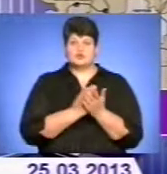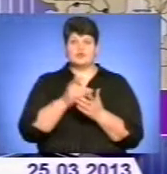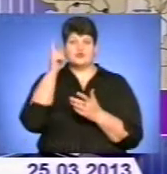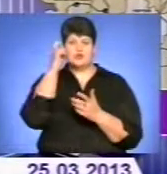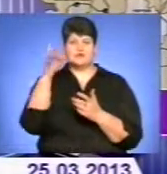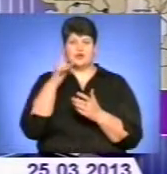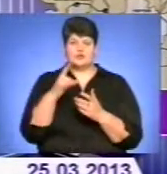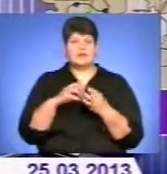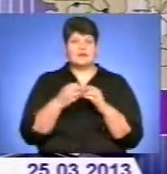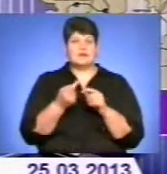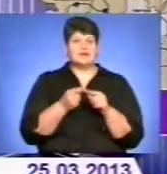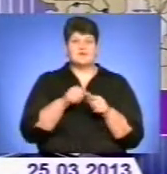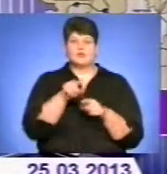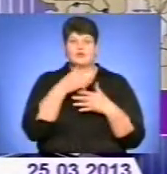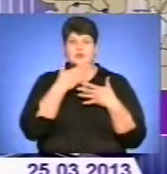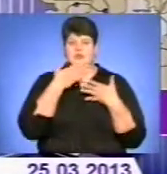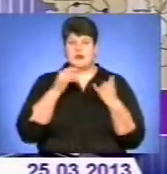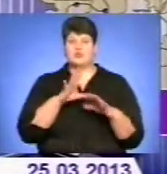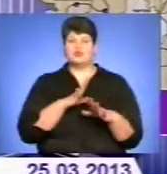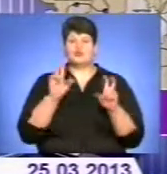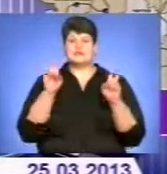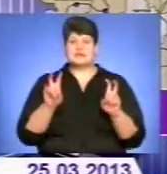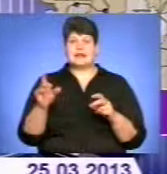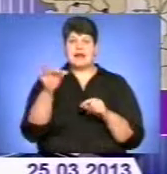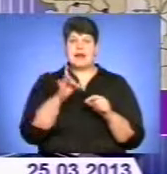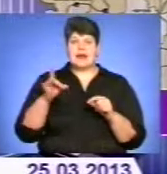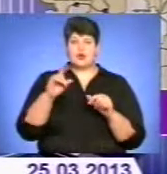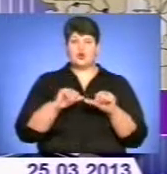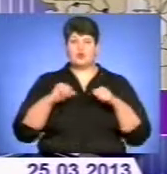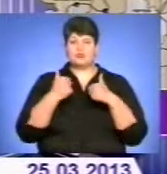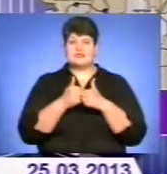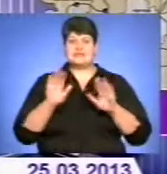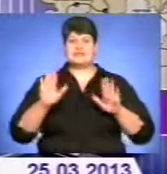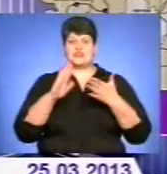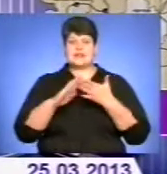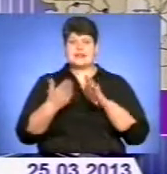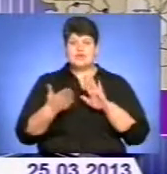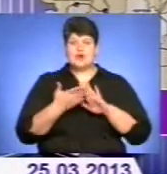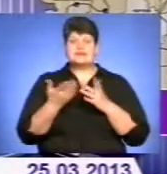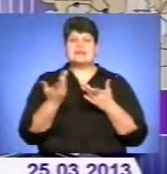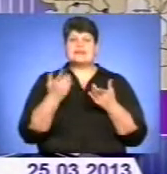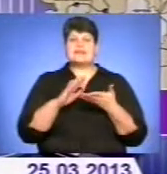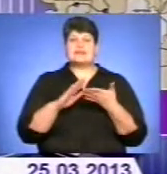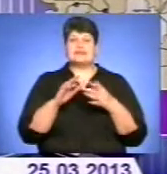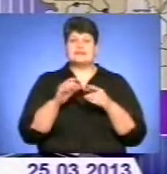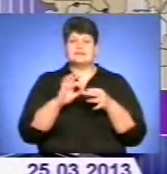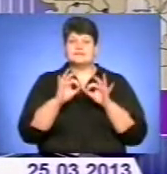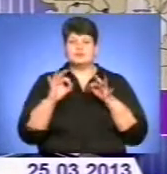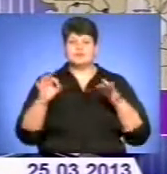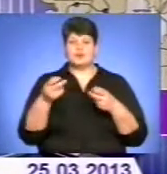немає. Потім було проведено засідання районної комісії з надзвичайних ситуацій, де детально розглядалося питання